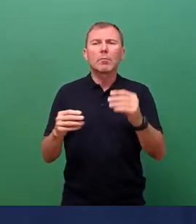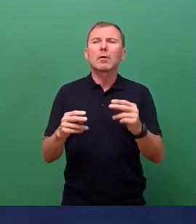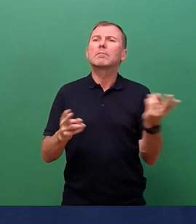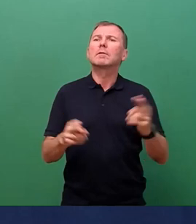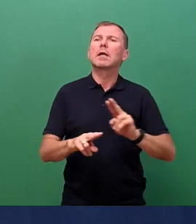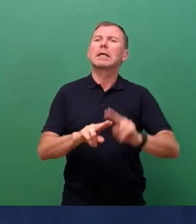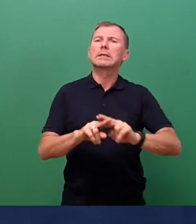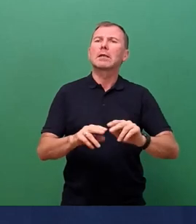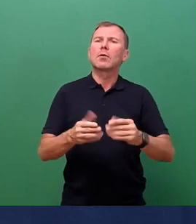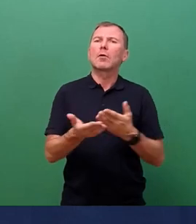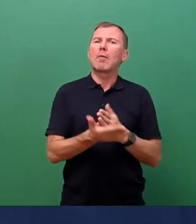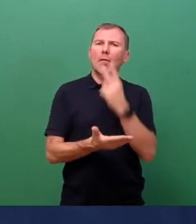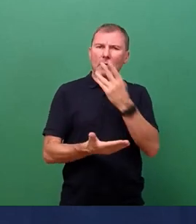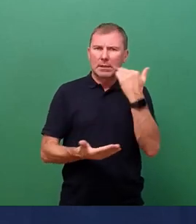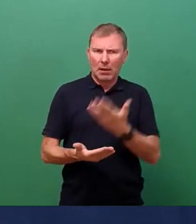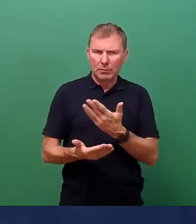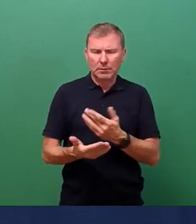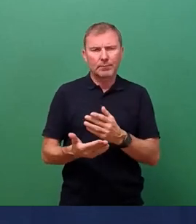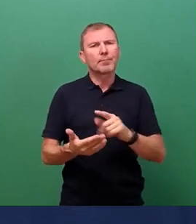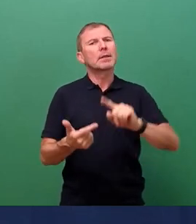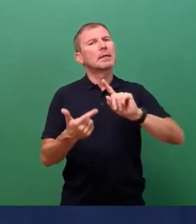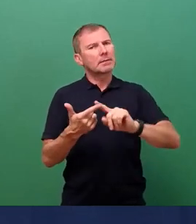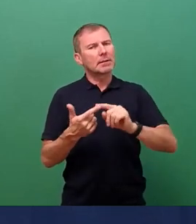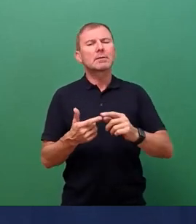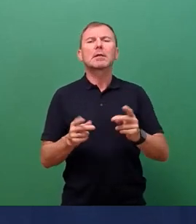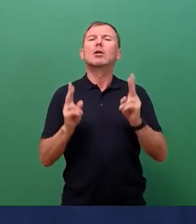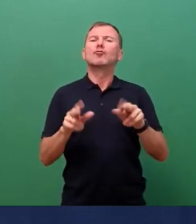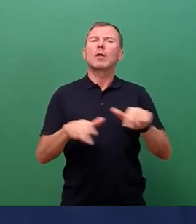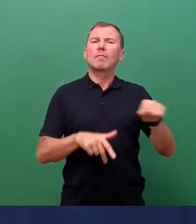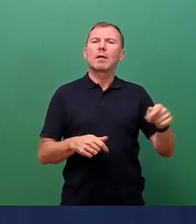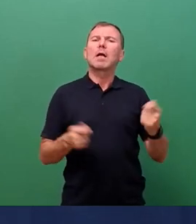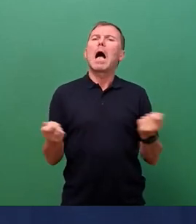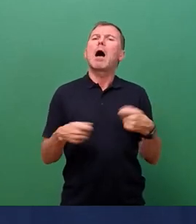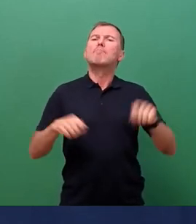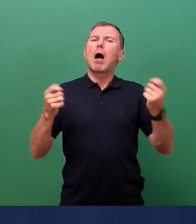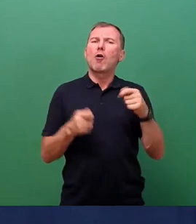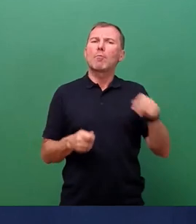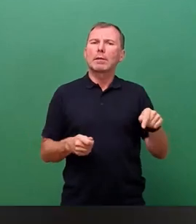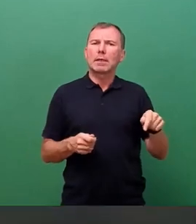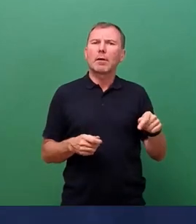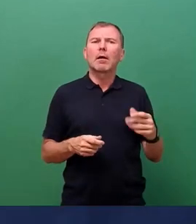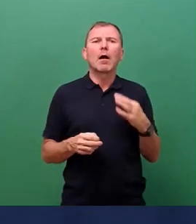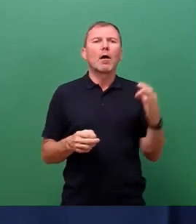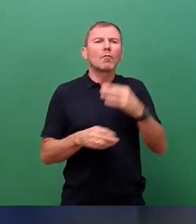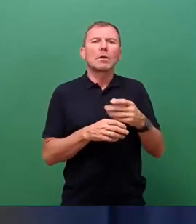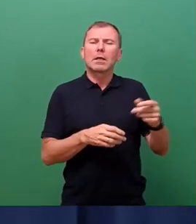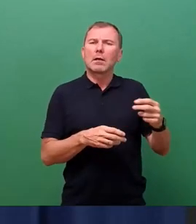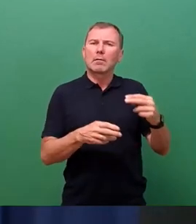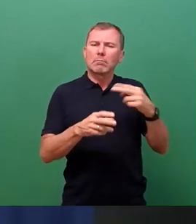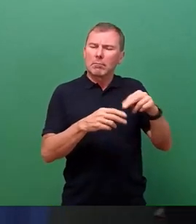zweitens werden seitens der Stadtverwaltung die Rahmenbedingungen für die Baubetriebe, zu denen auch Ausweichflächen für die Gastronomie zählen, entsprechend gesetzt?